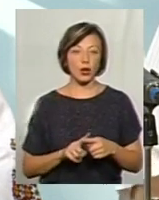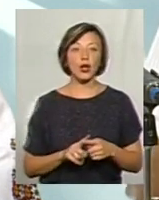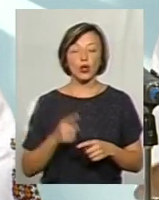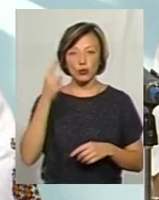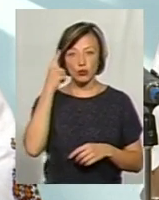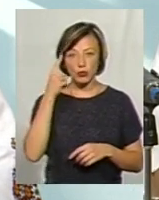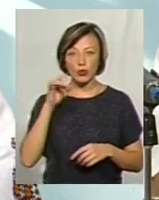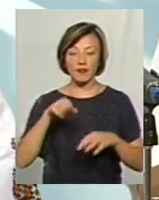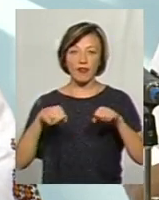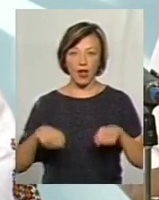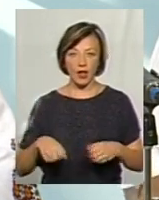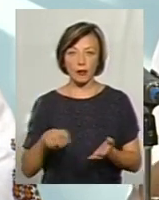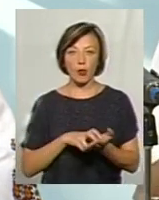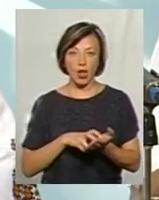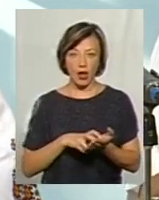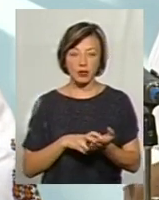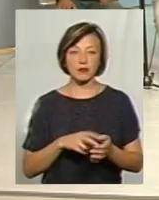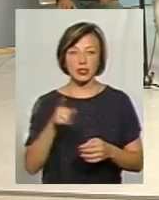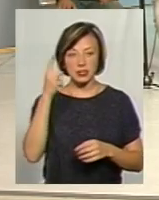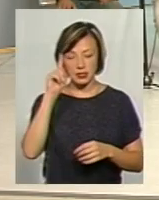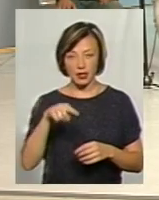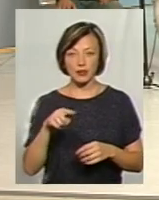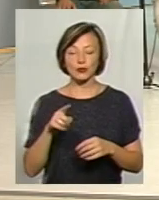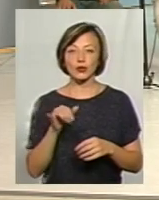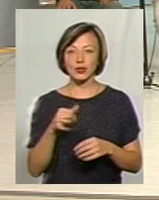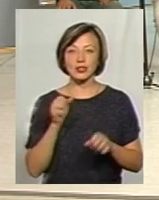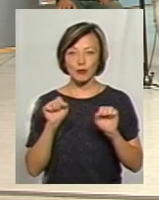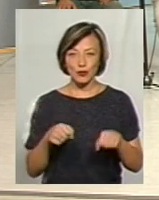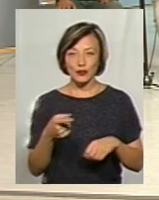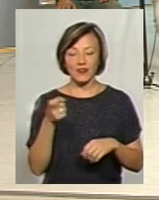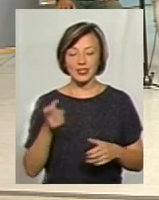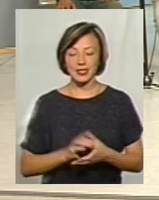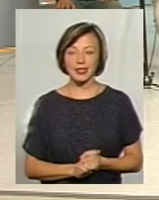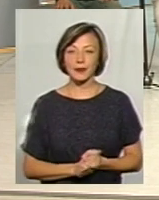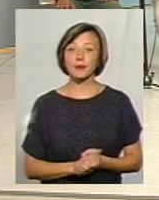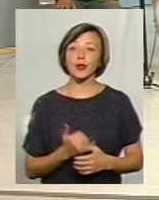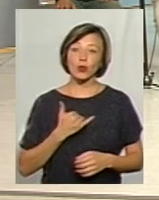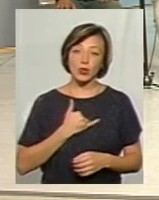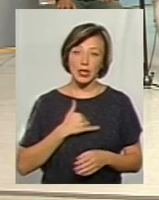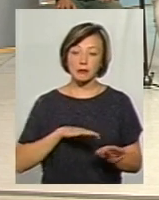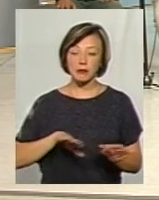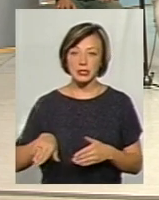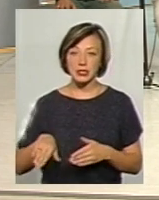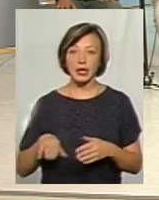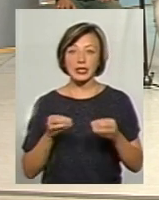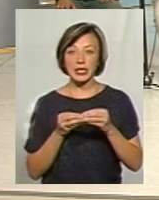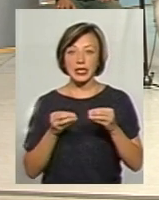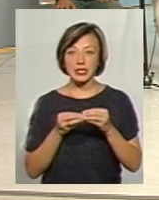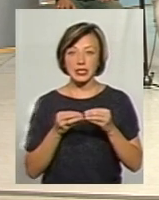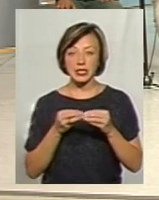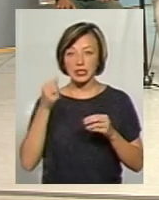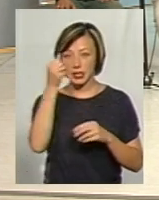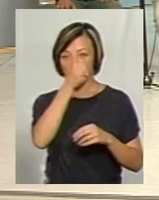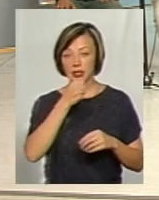тому, я думаю, і влада боялася, тому що вона знала, що в нього зараз вистрілять. І в нас після десятиліт